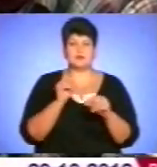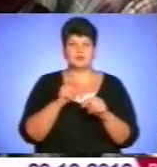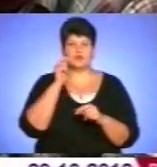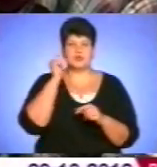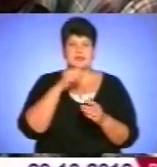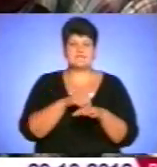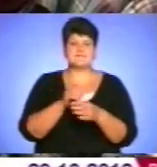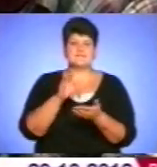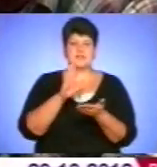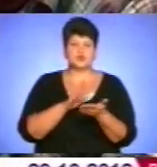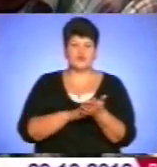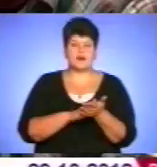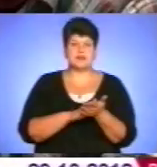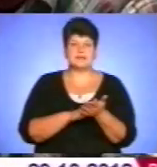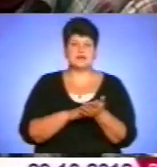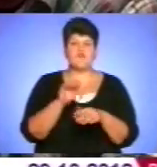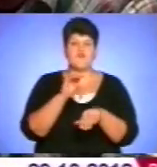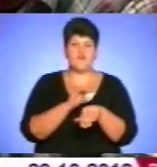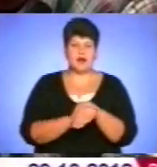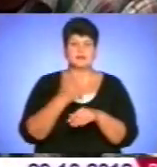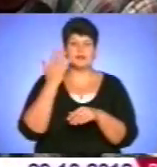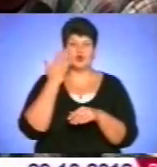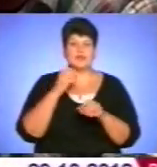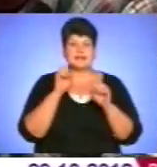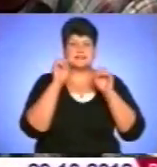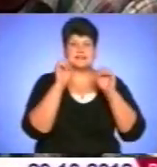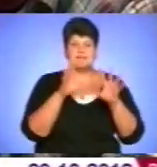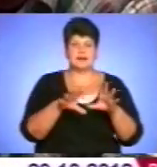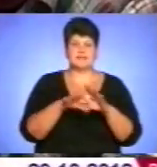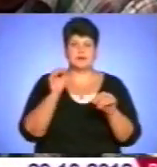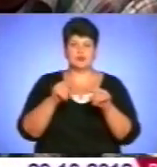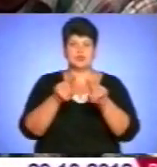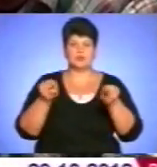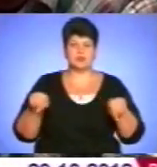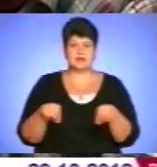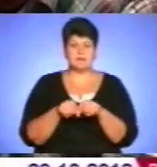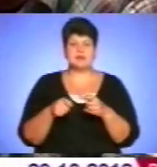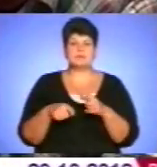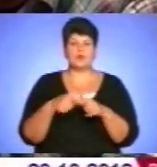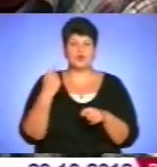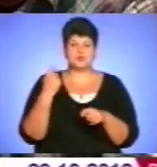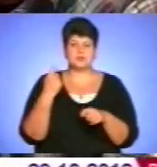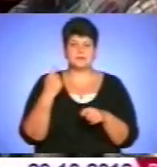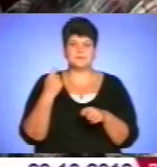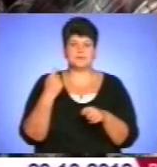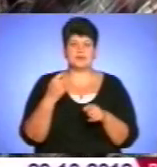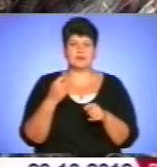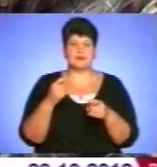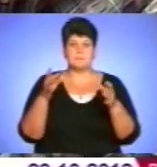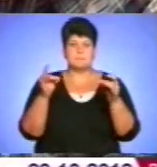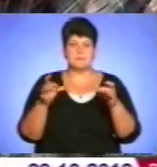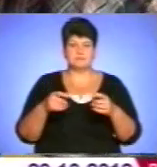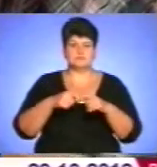фіксувалися факти, коли здавали виборчі бюлетені із порушеною цілісністю